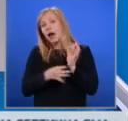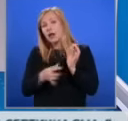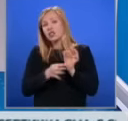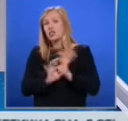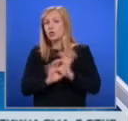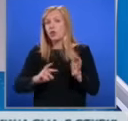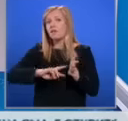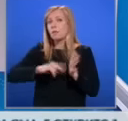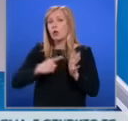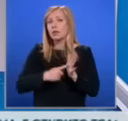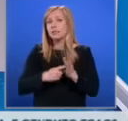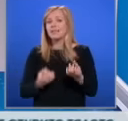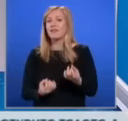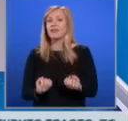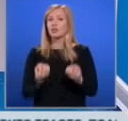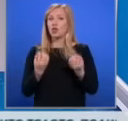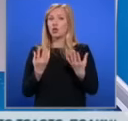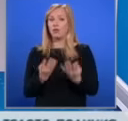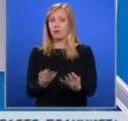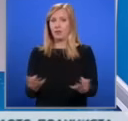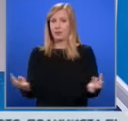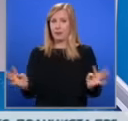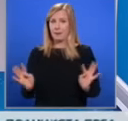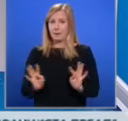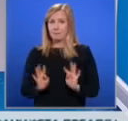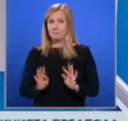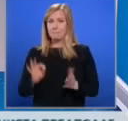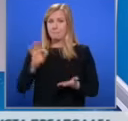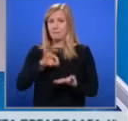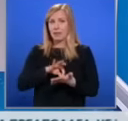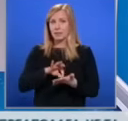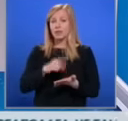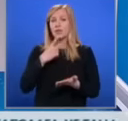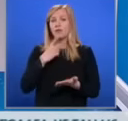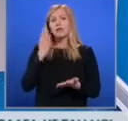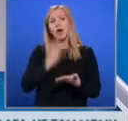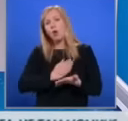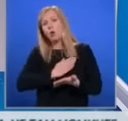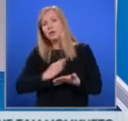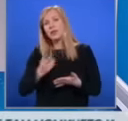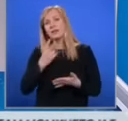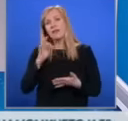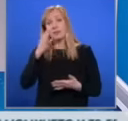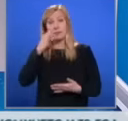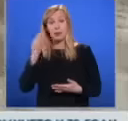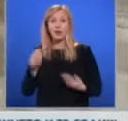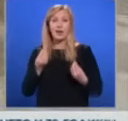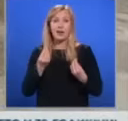пътищата и инфраструктурата в наводнените и пострадали села. За това са отделени 20 милиона лева.